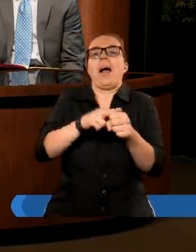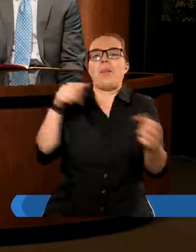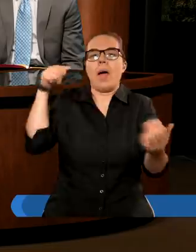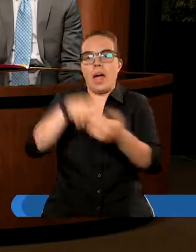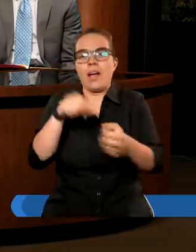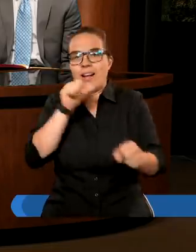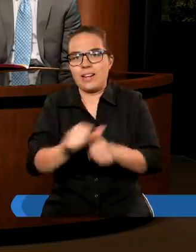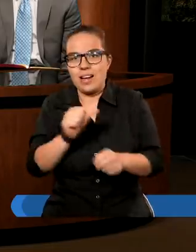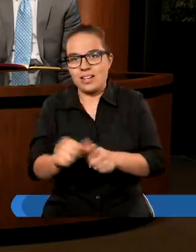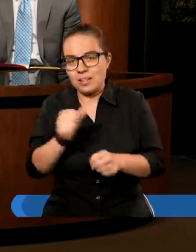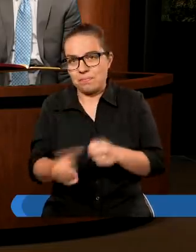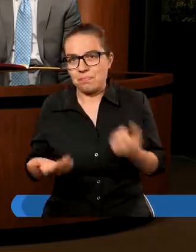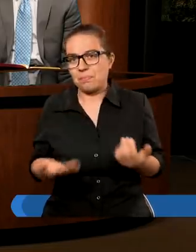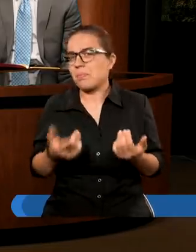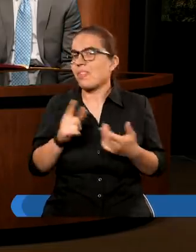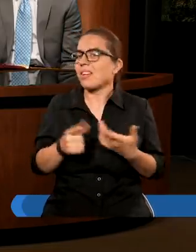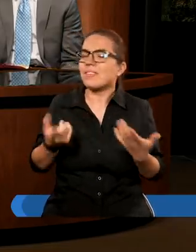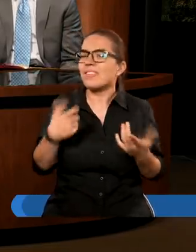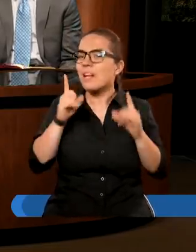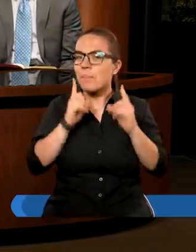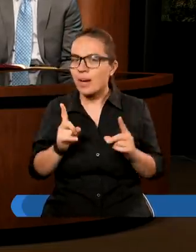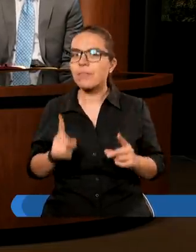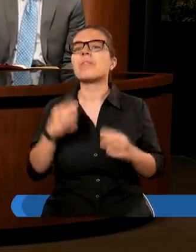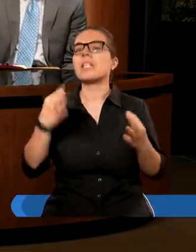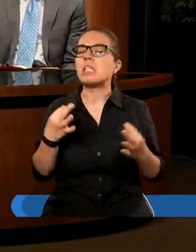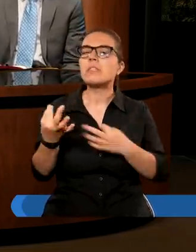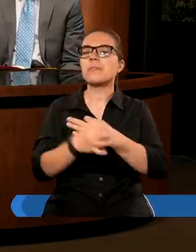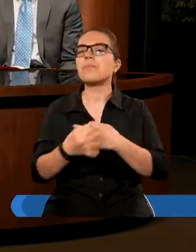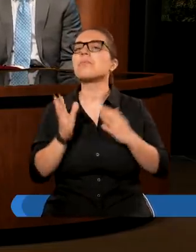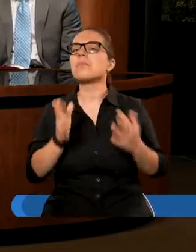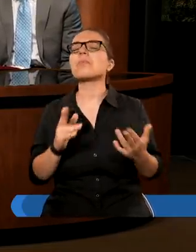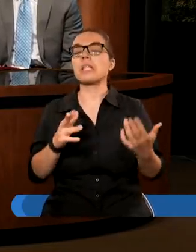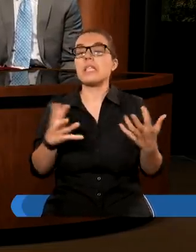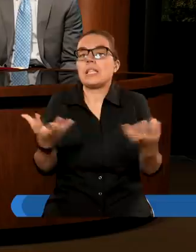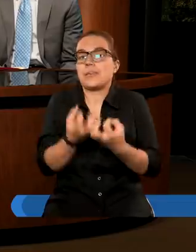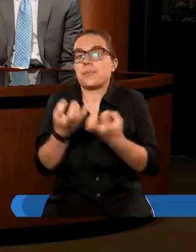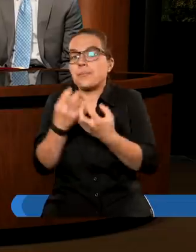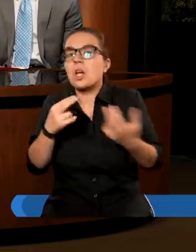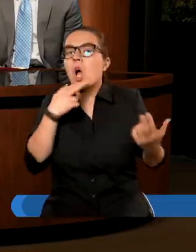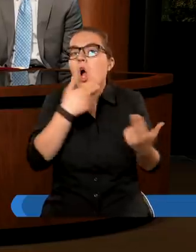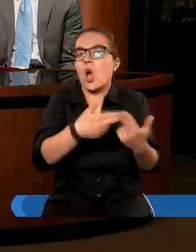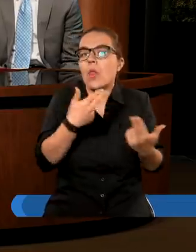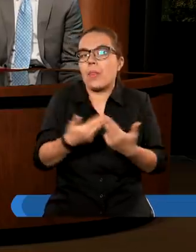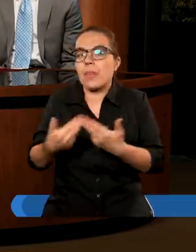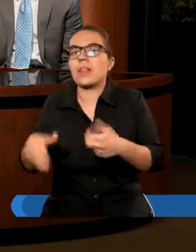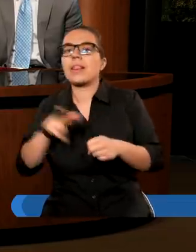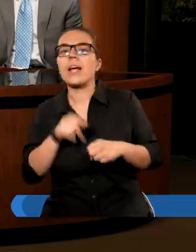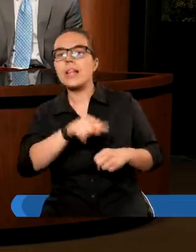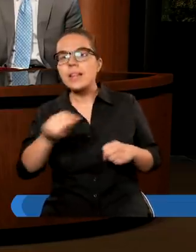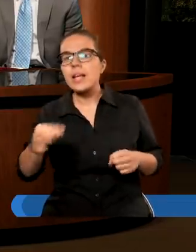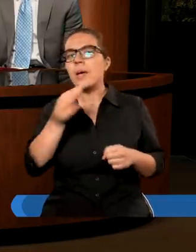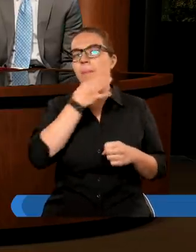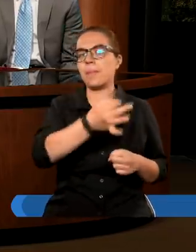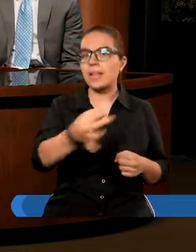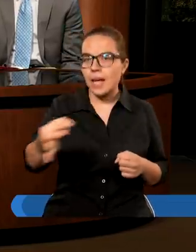Więc nasze dzisiejsze studium będzie próbą znalezienia odpowiedzi na to pytanie. Kiedy? Korzystając